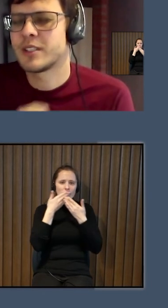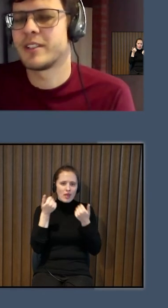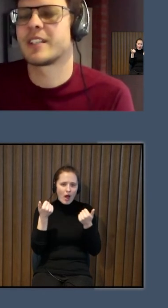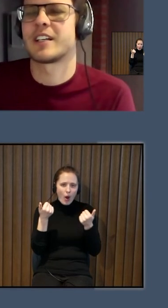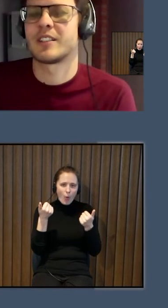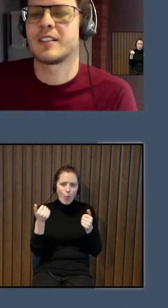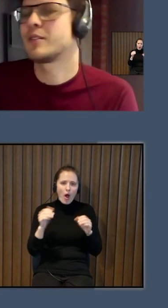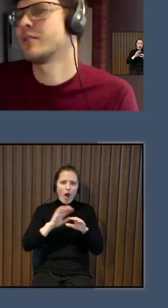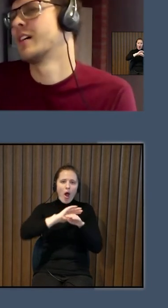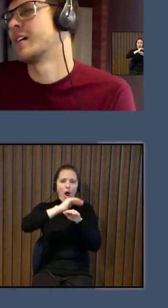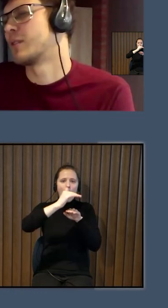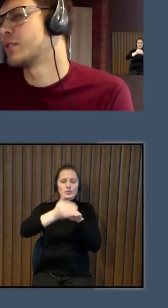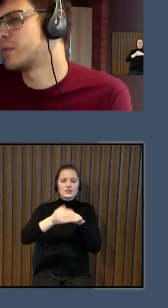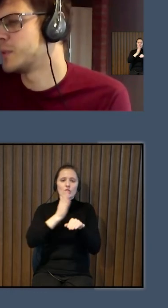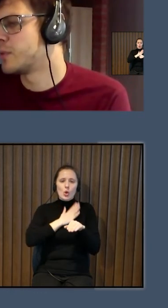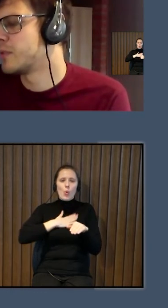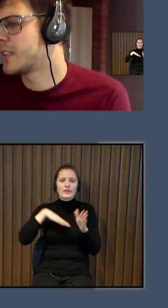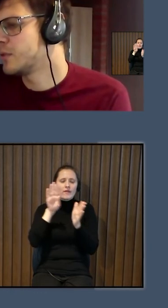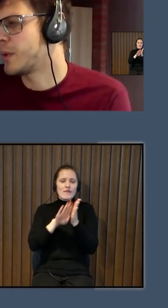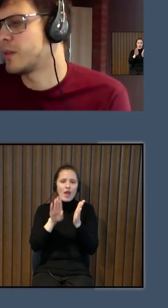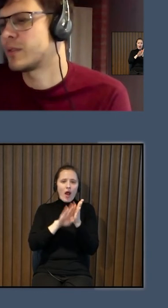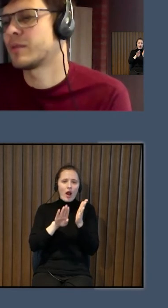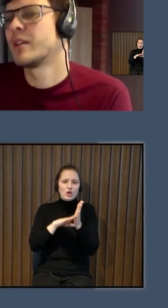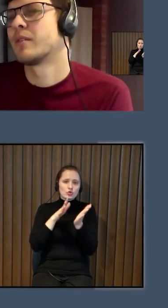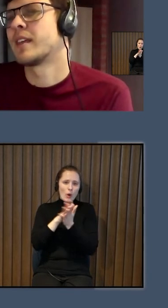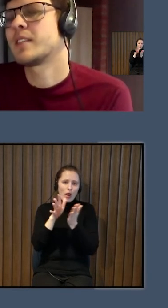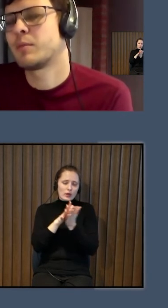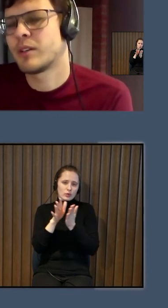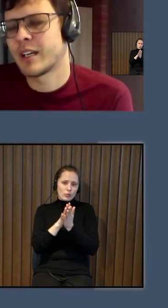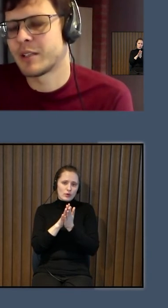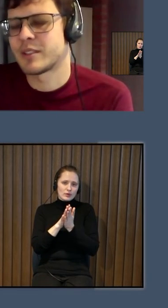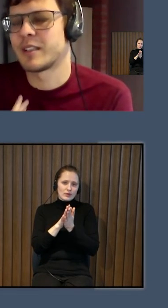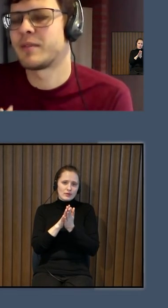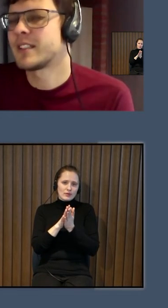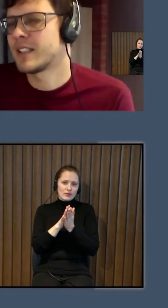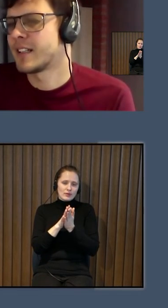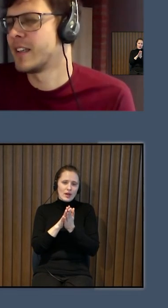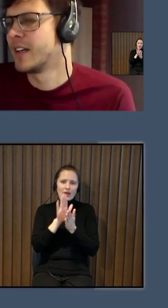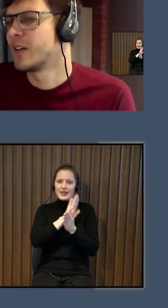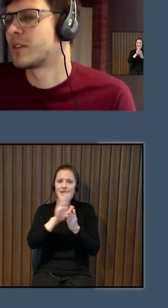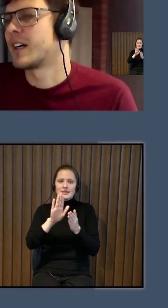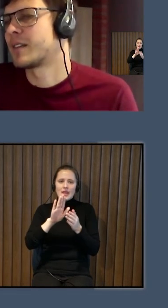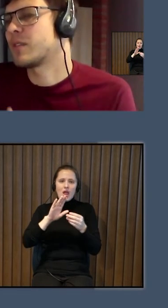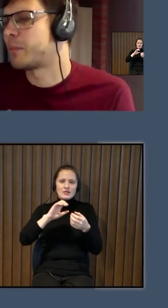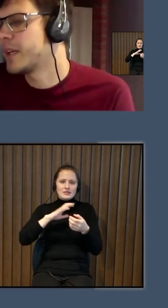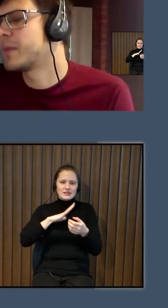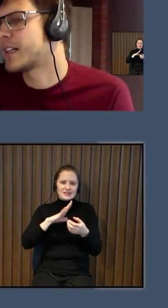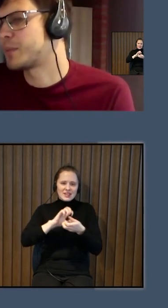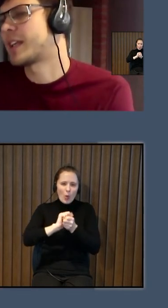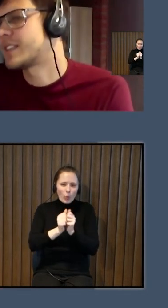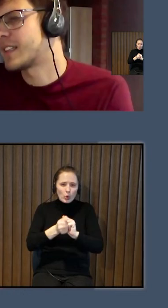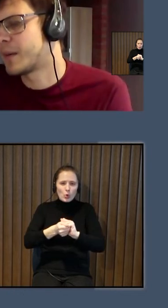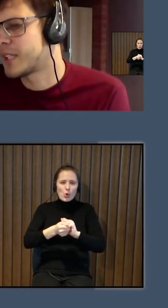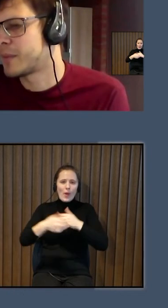ļoti vienkārši lietot, vai izbūvēt uzbrauktoju. Un nesabojājot arī fasādi. Un kā